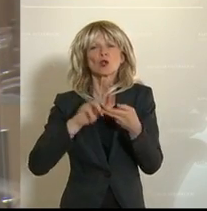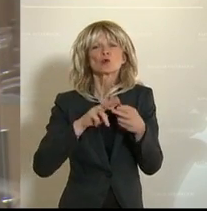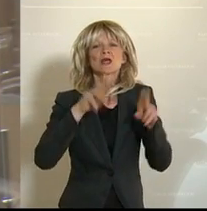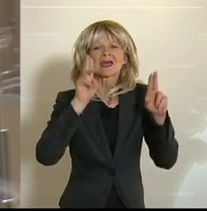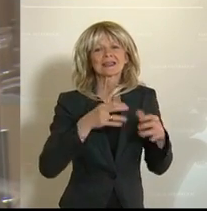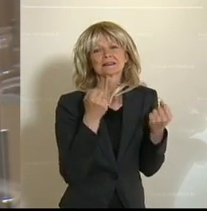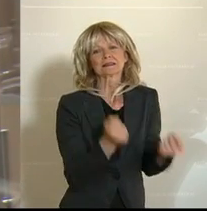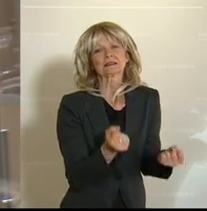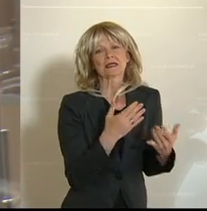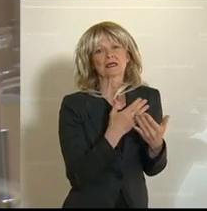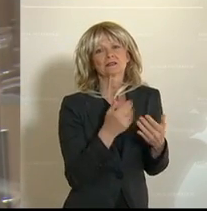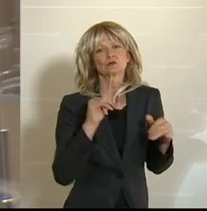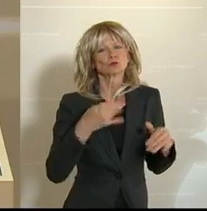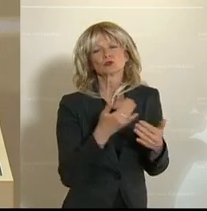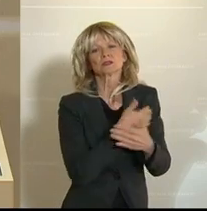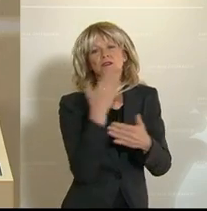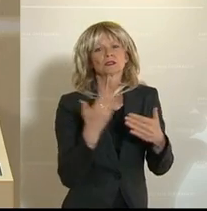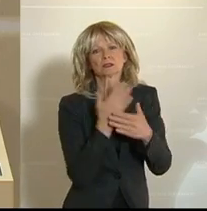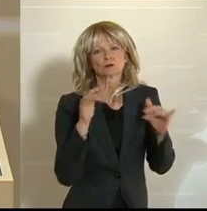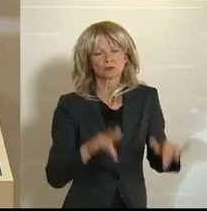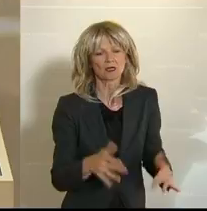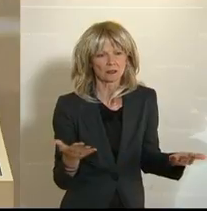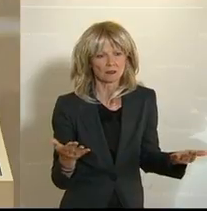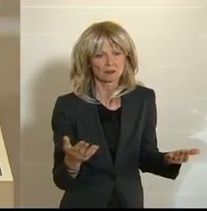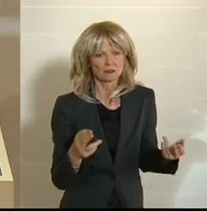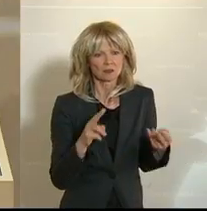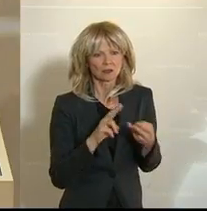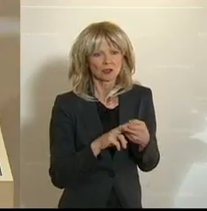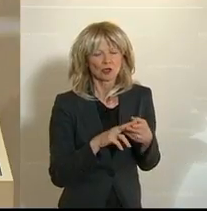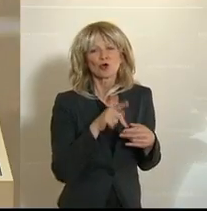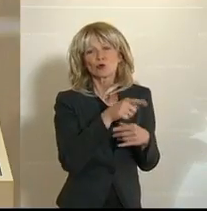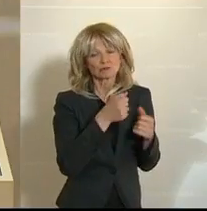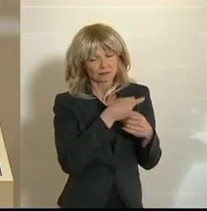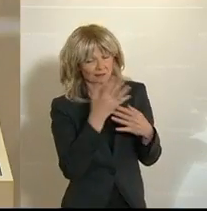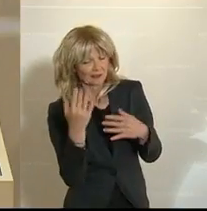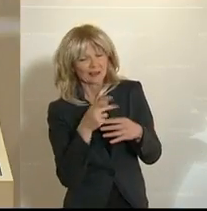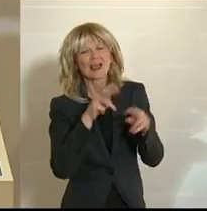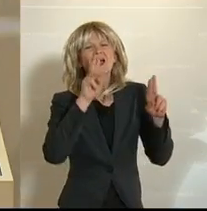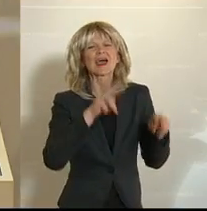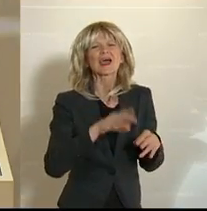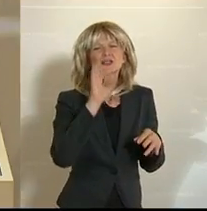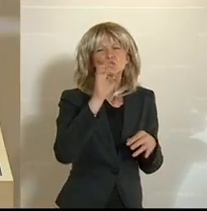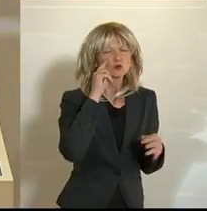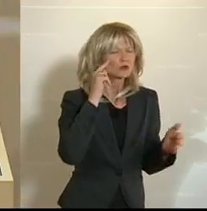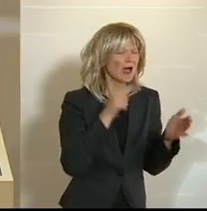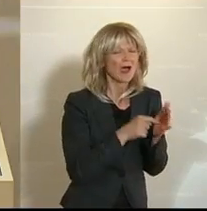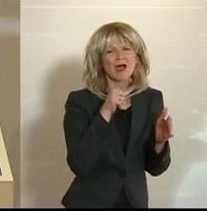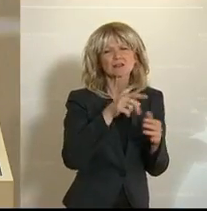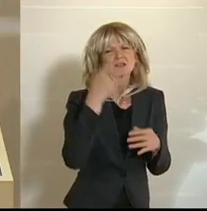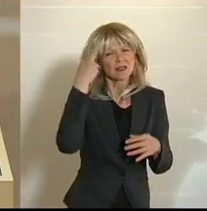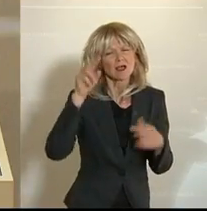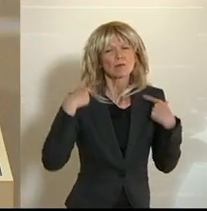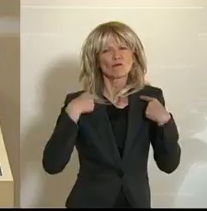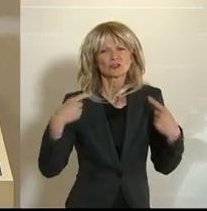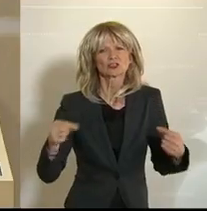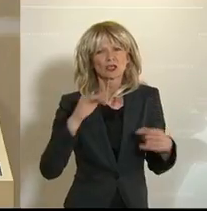zum Schluss, diese 700 Millionen, ich vermute, die basieren auf dem Rechtsgutachten von Professor Mayer von der WU, der kommt auf diese 700